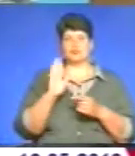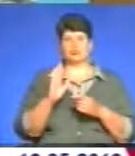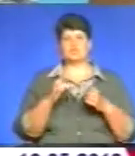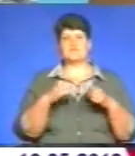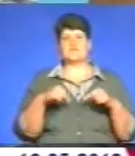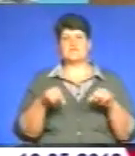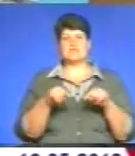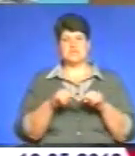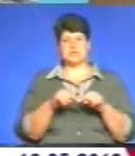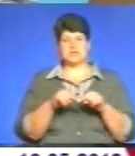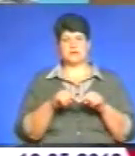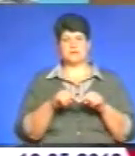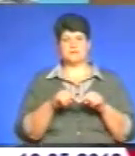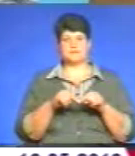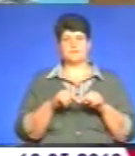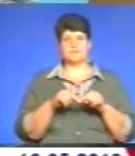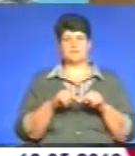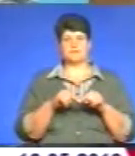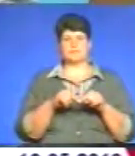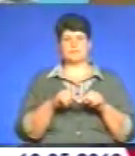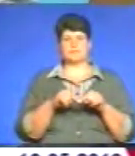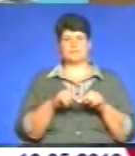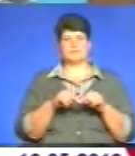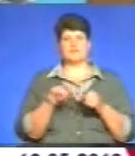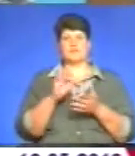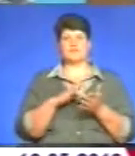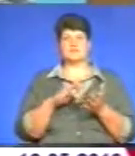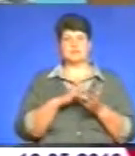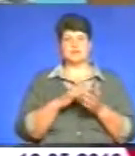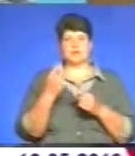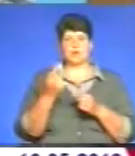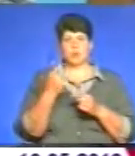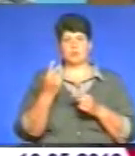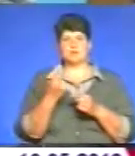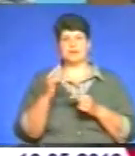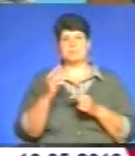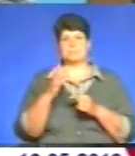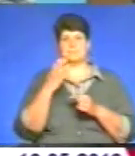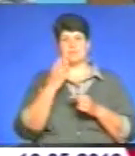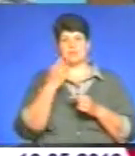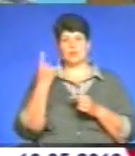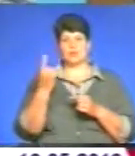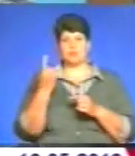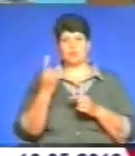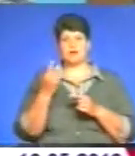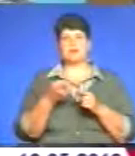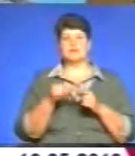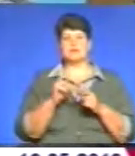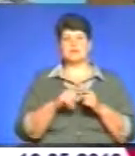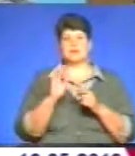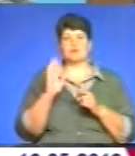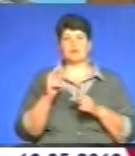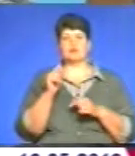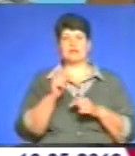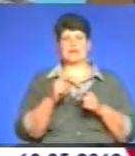на півночій області, в центрі області і на півдній області. Але це будуть такі